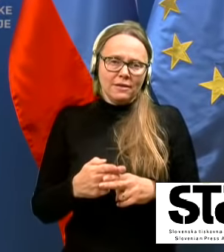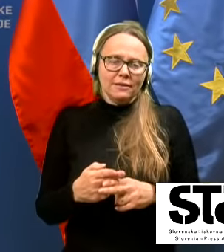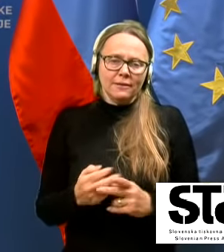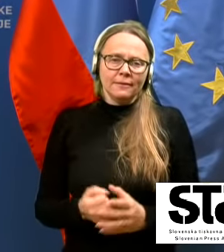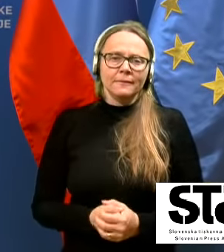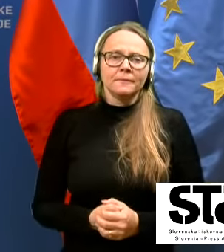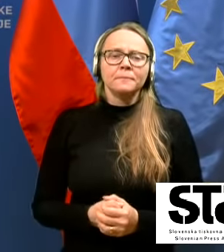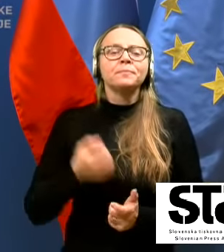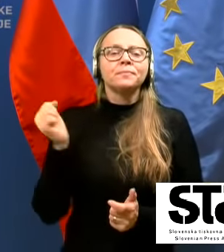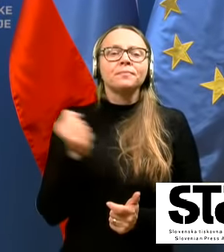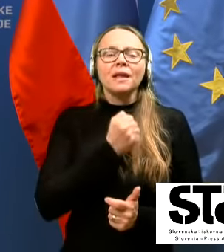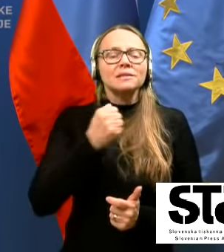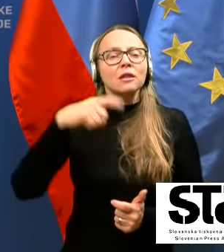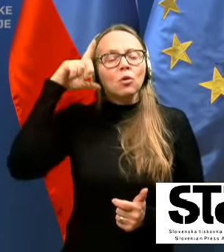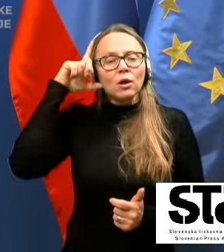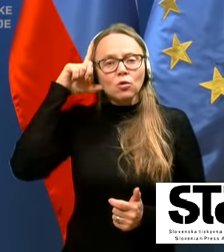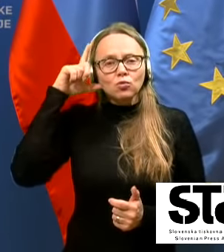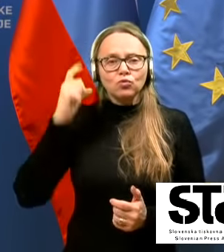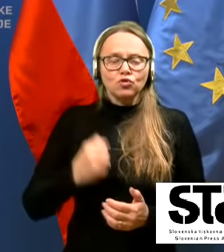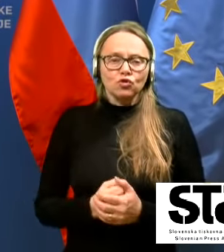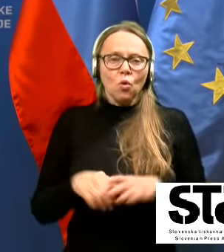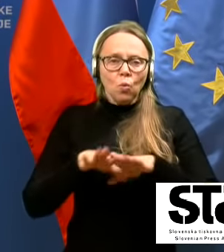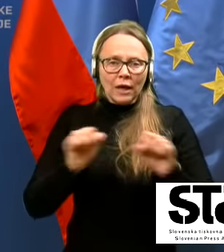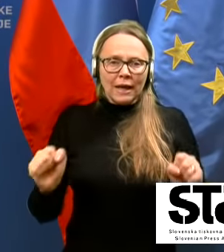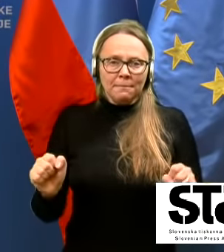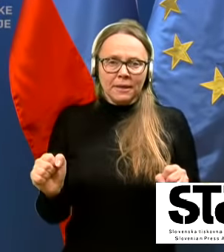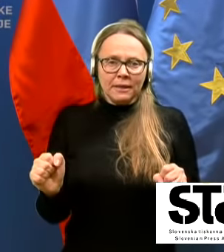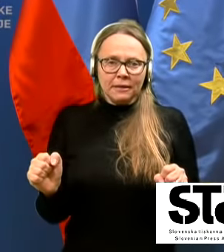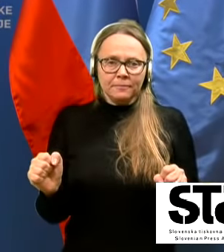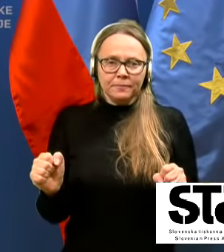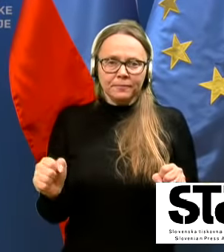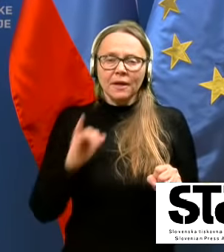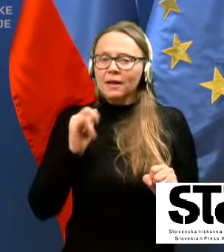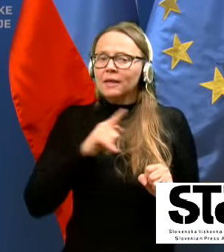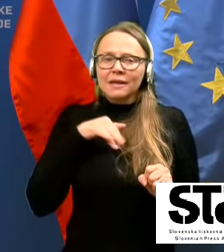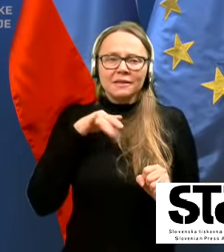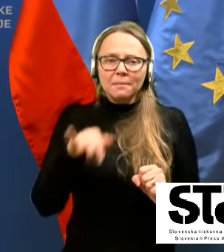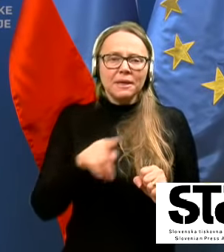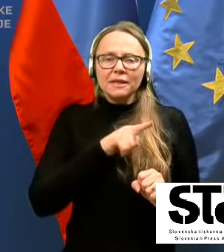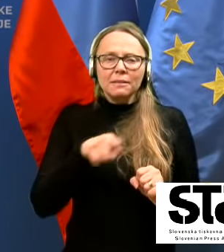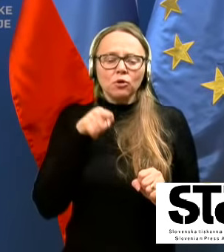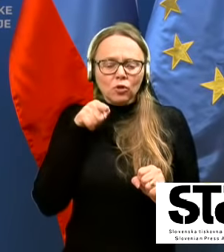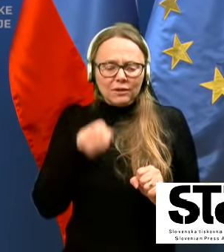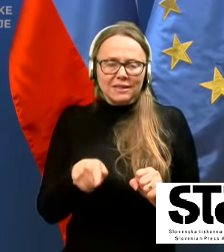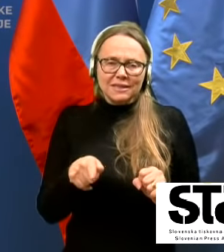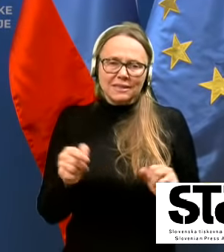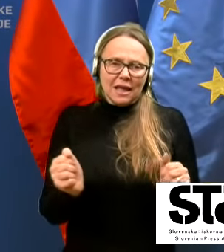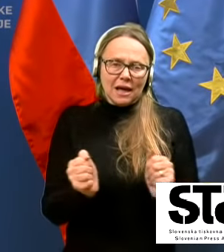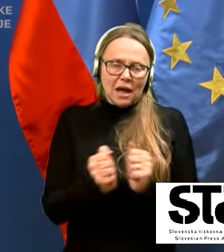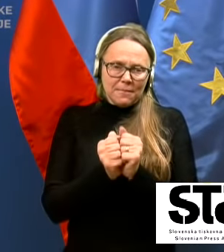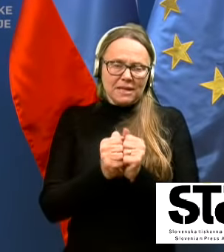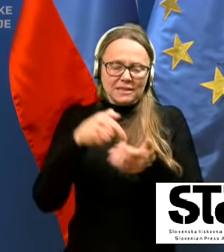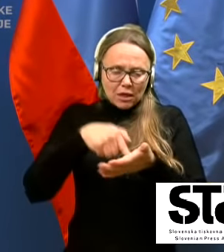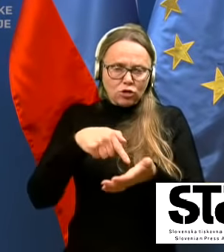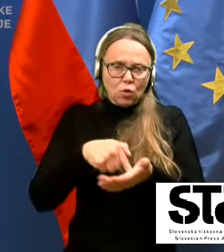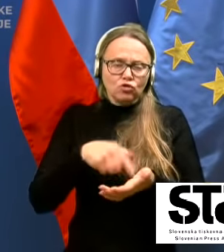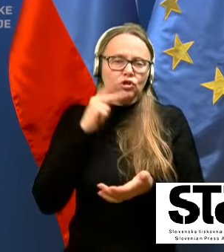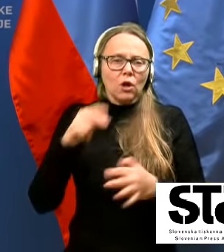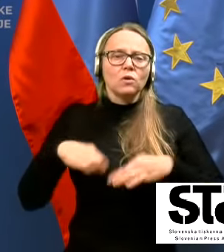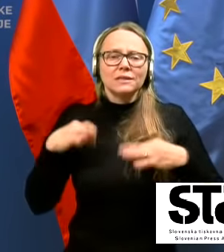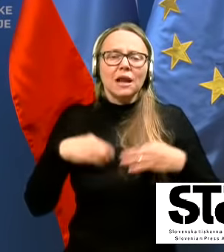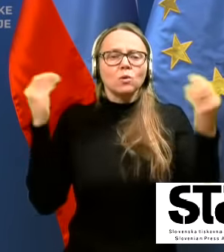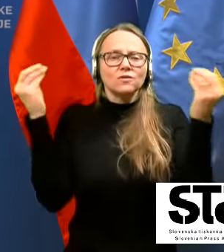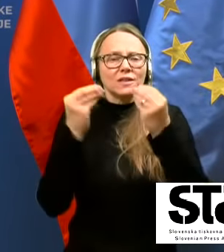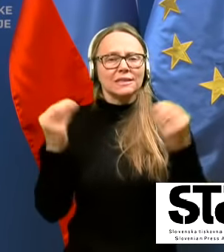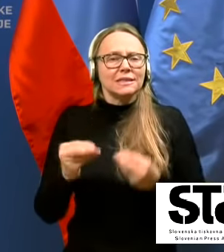Zato je pač ključno ukrepanje, da ne pridemo do točke, ko v resnici zdravstveni sistem ne bi več